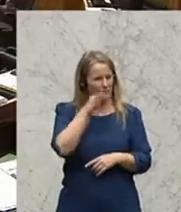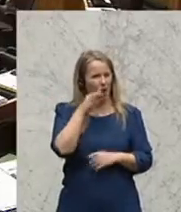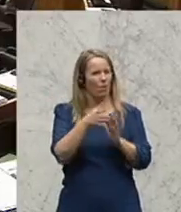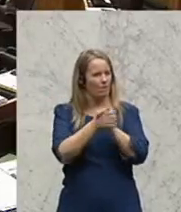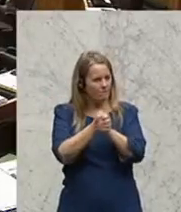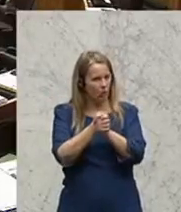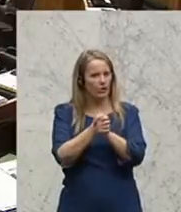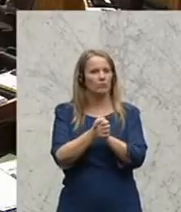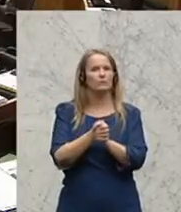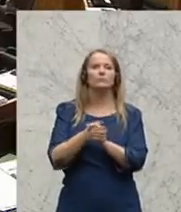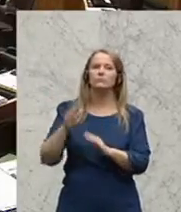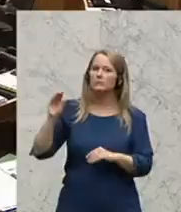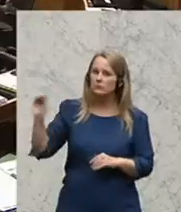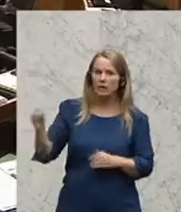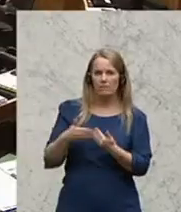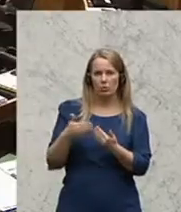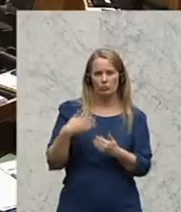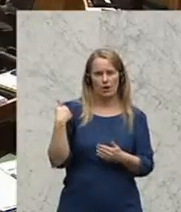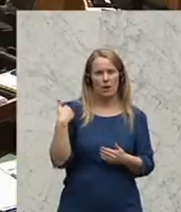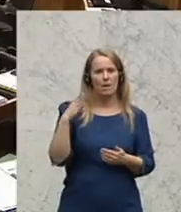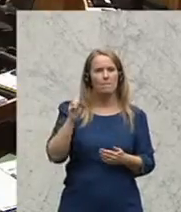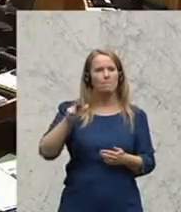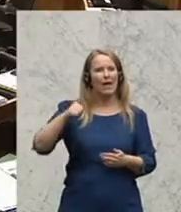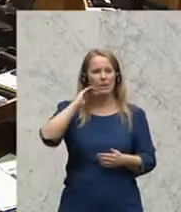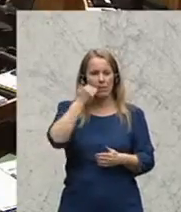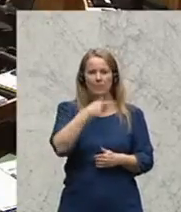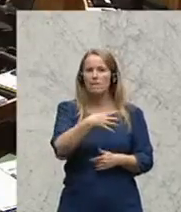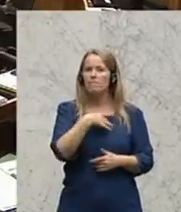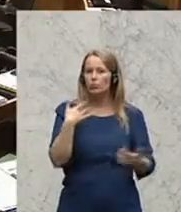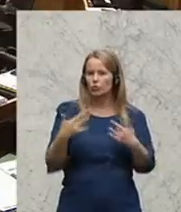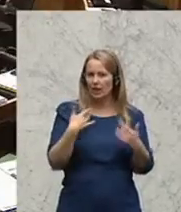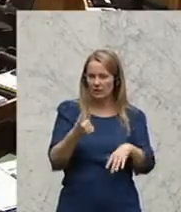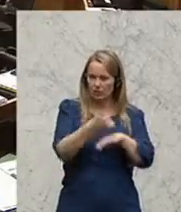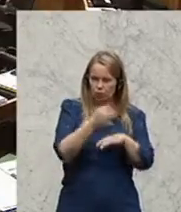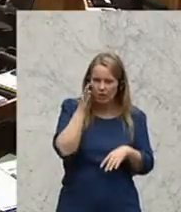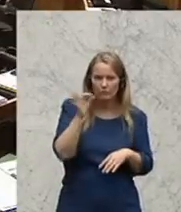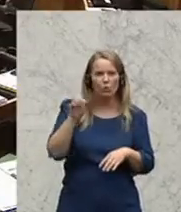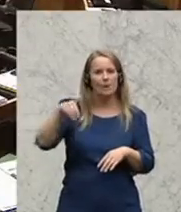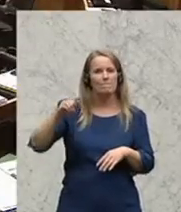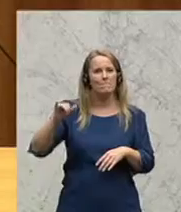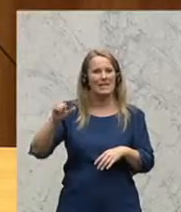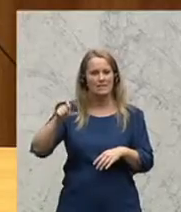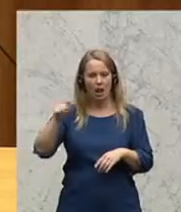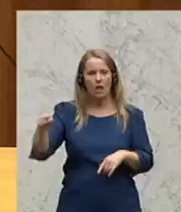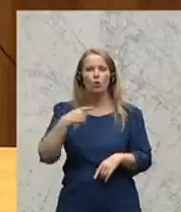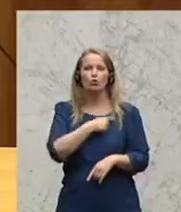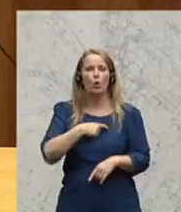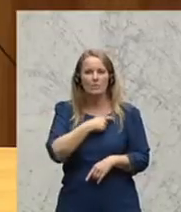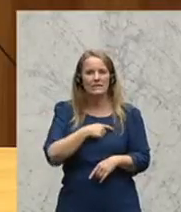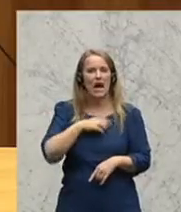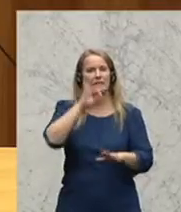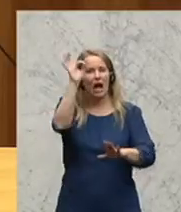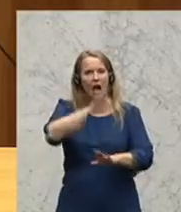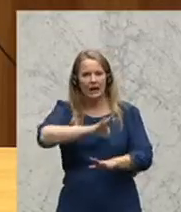hier zu attestieren. Karin Bergmann, zum Beispiel Burgtheaterchefin, LKT Lugan-Meisel wird zur Kommissarin der